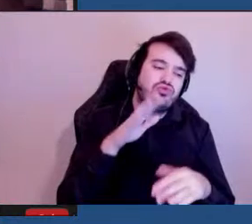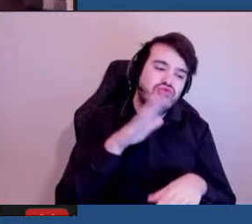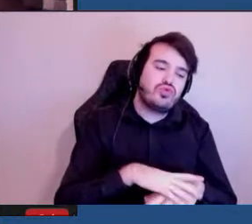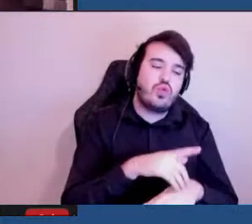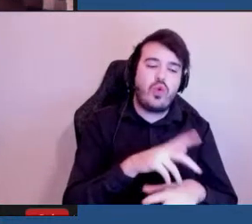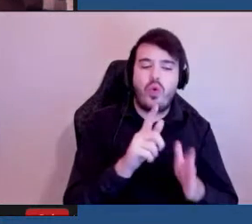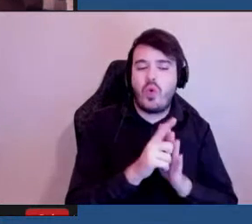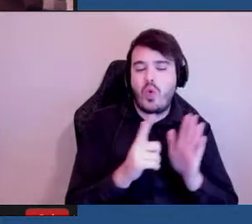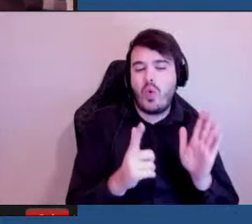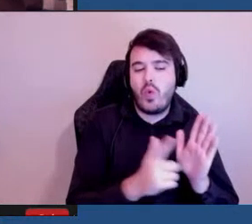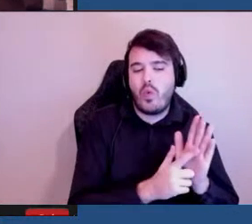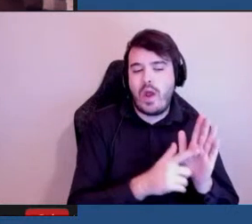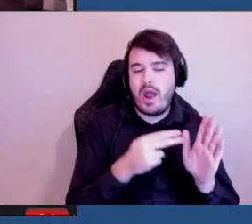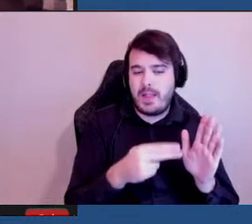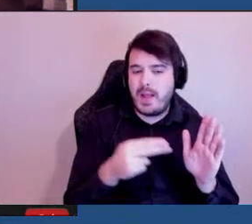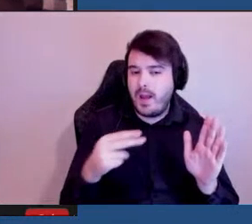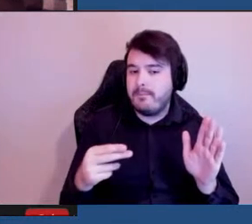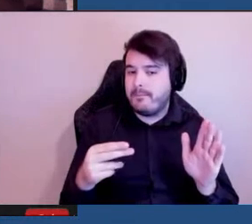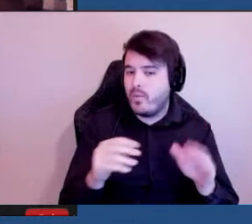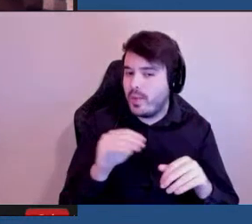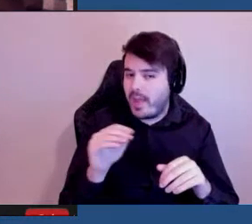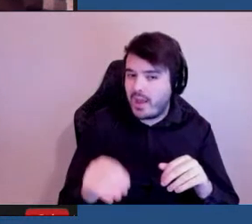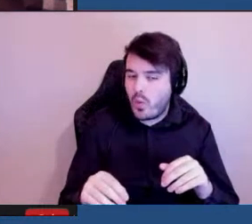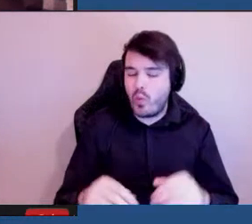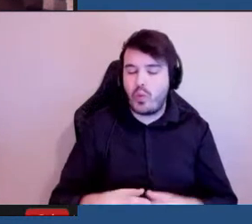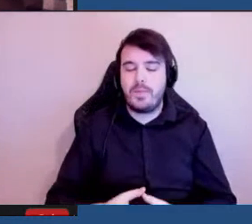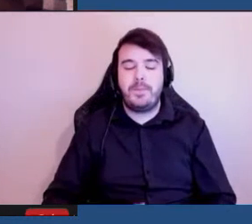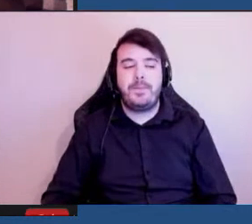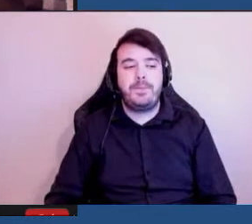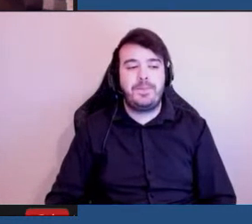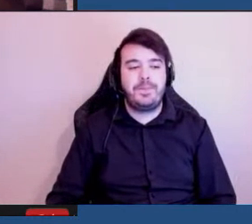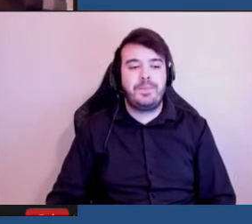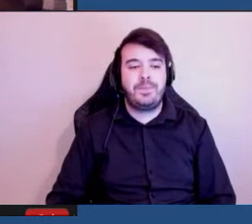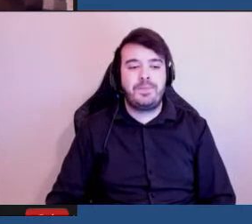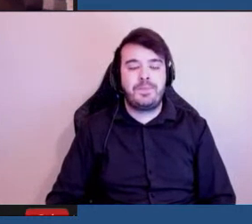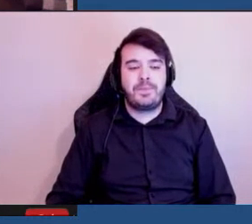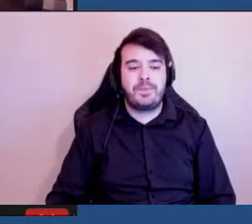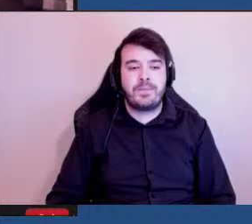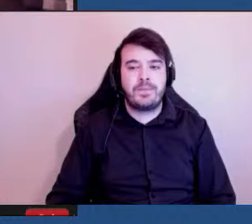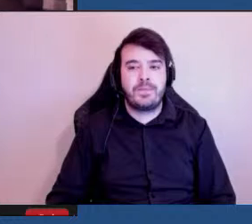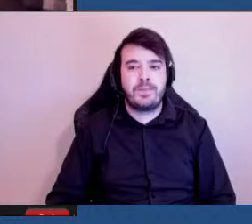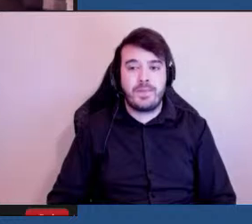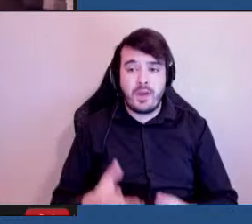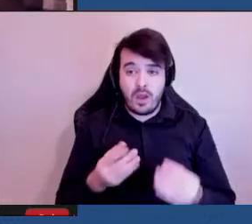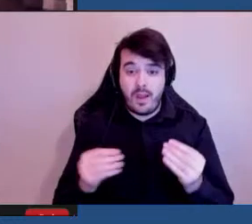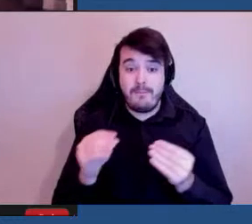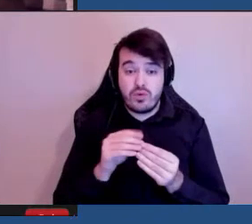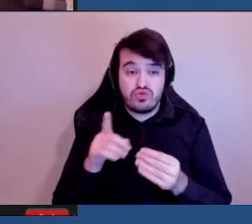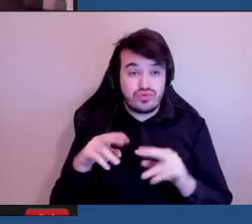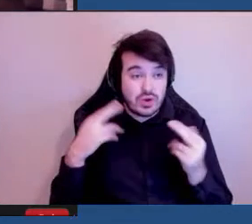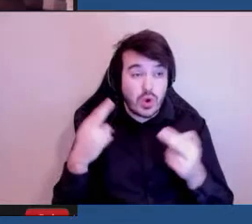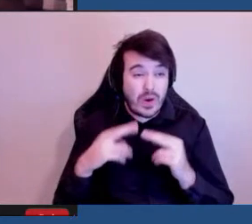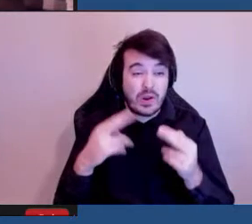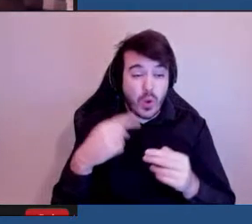les handicapés de l'Ontario. En plus de leurs réunions, le groupe